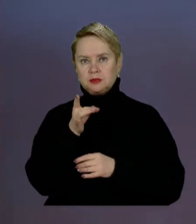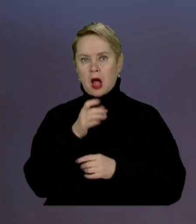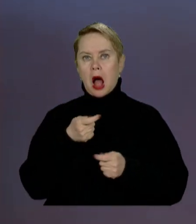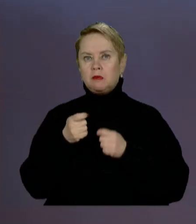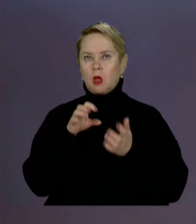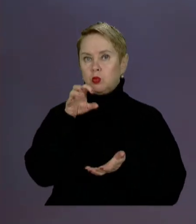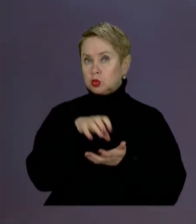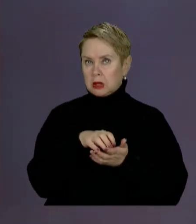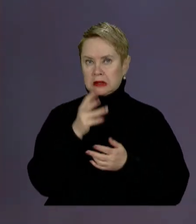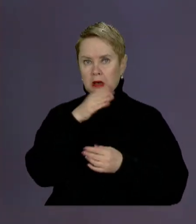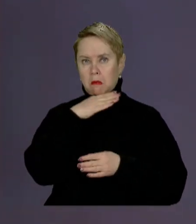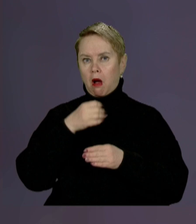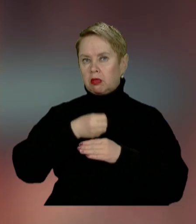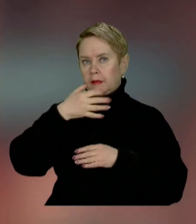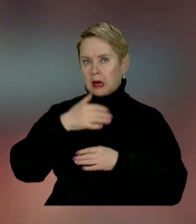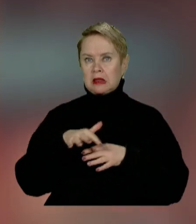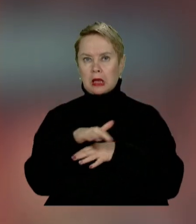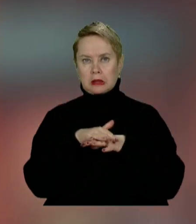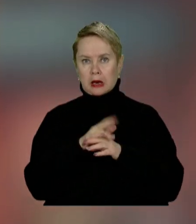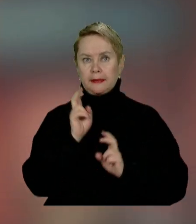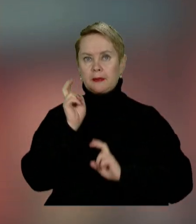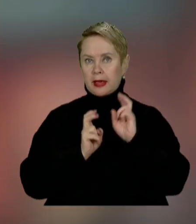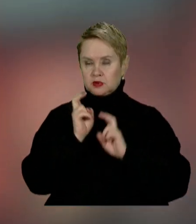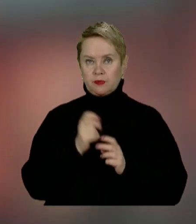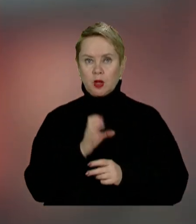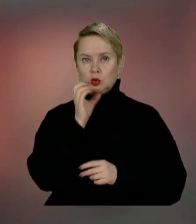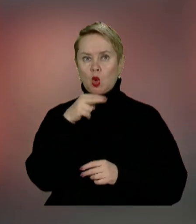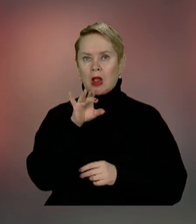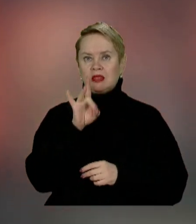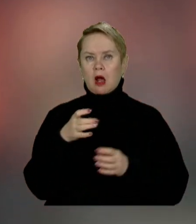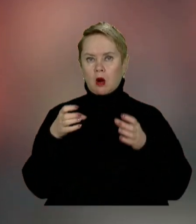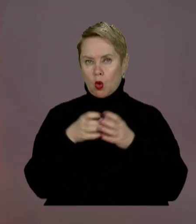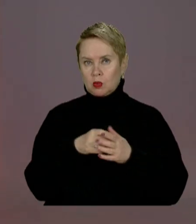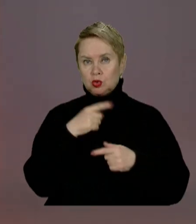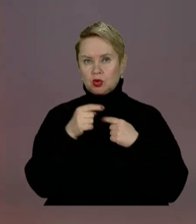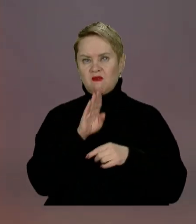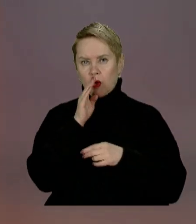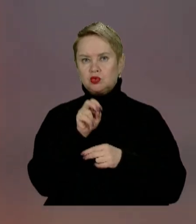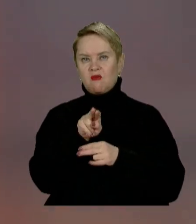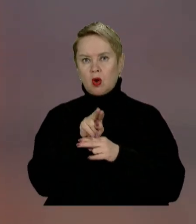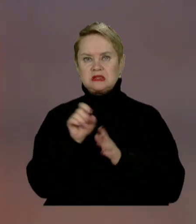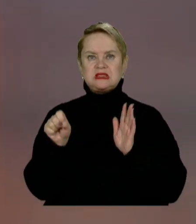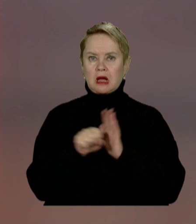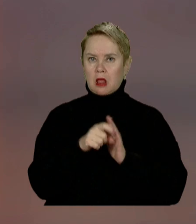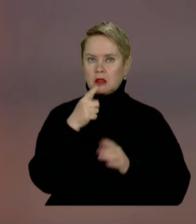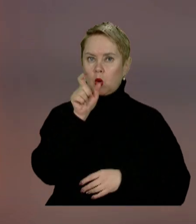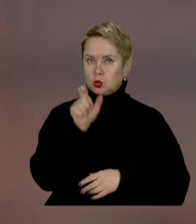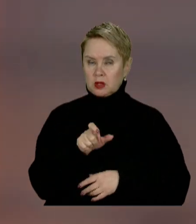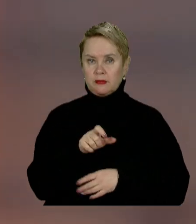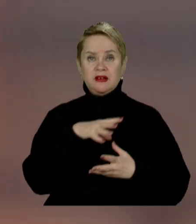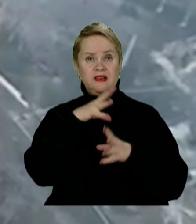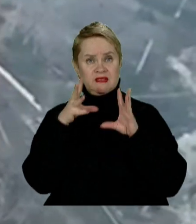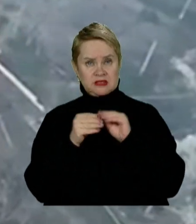адмінбудівлю три багатоповерхівки та на територію підприємства. В Солодарській громаді ж через ворожий вогонь загинула одна людина.